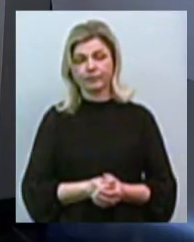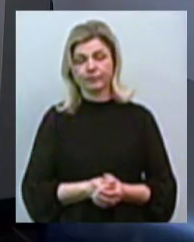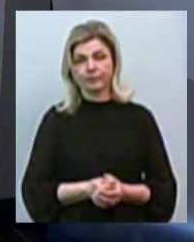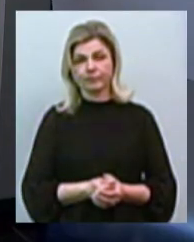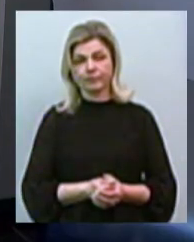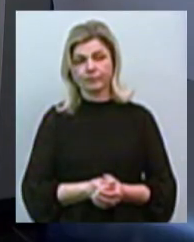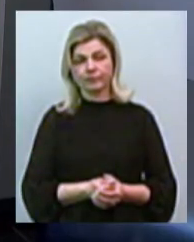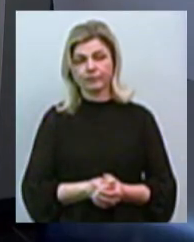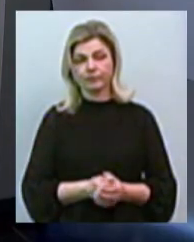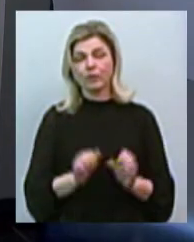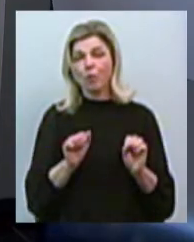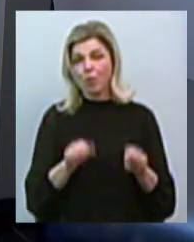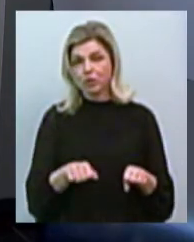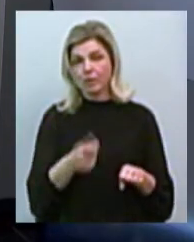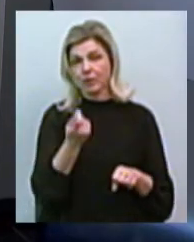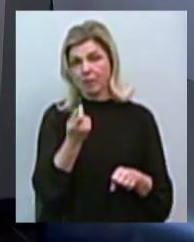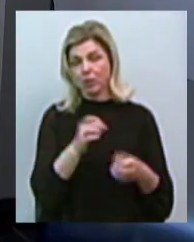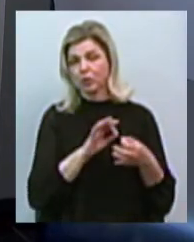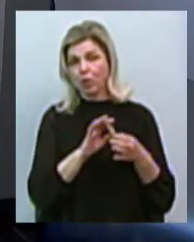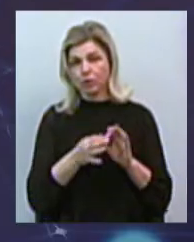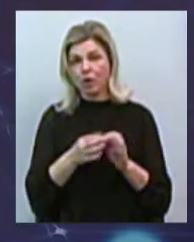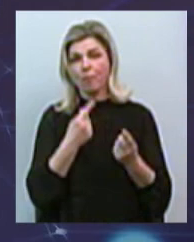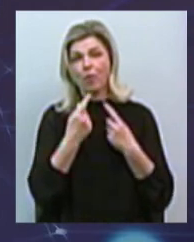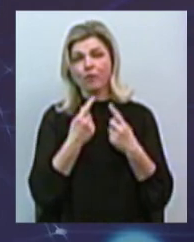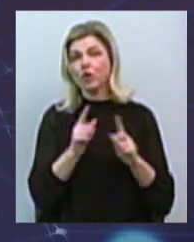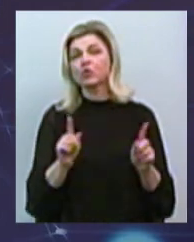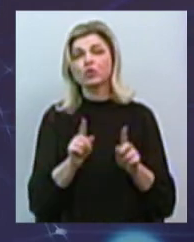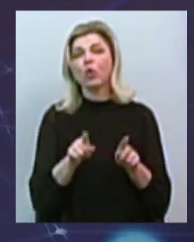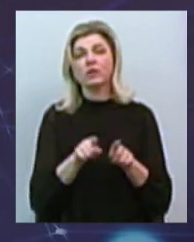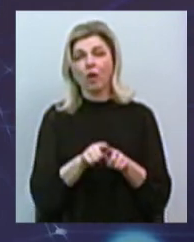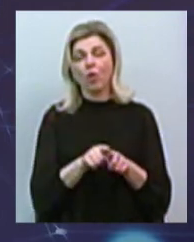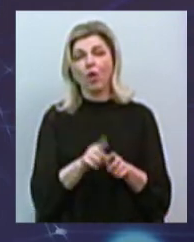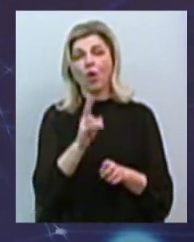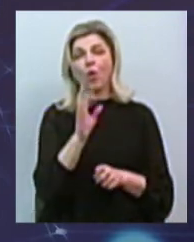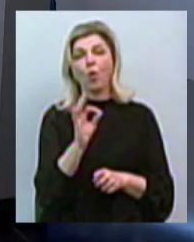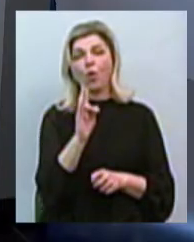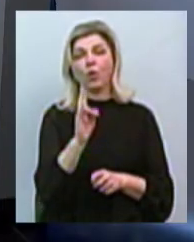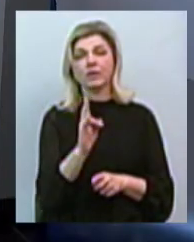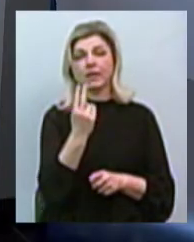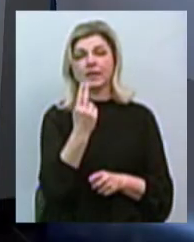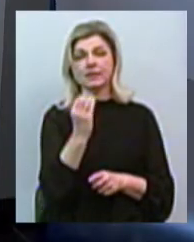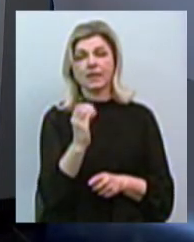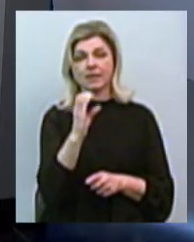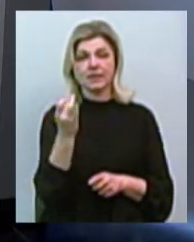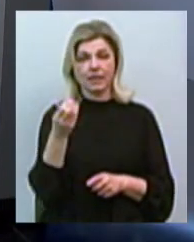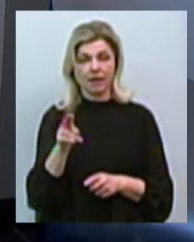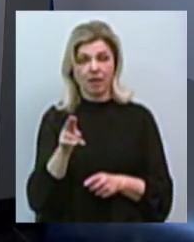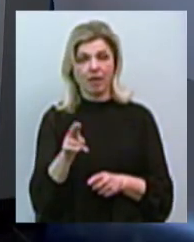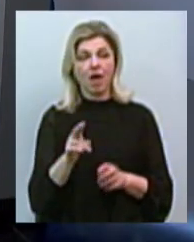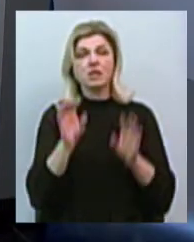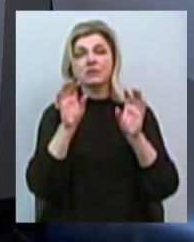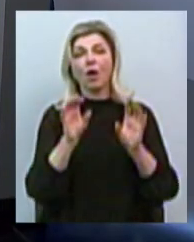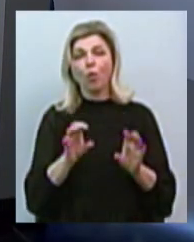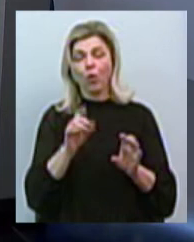Можемо трошки докладніше поговорити про те, що ж таке є концесія. Процитуємо закон